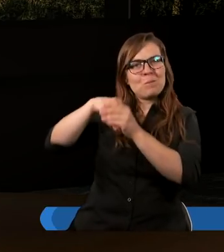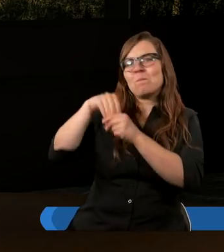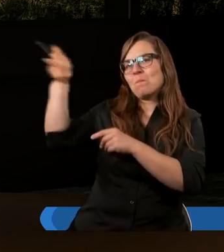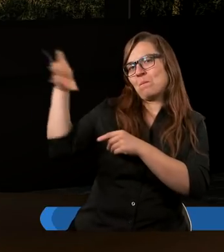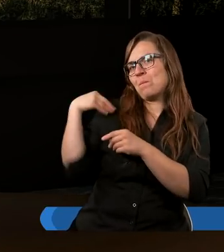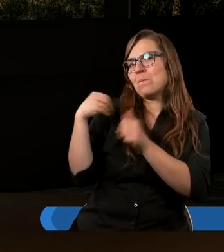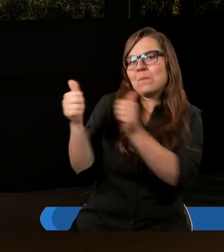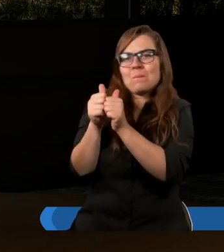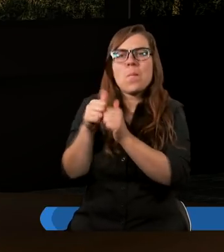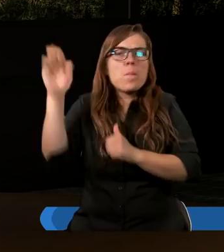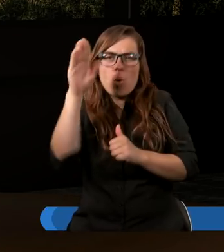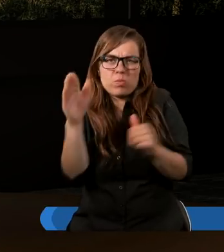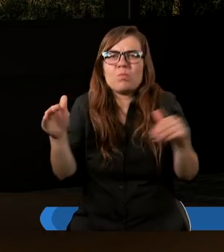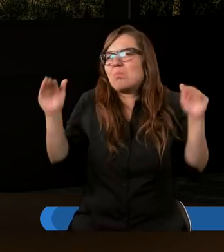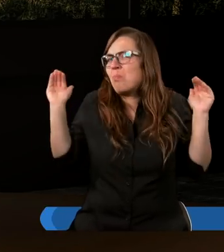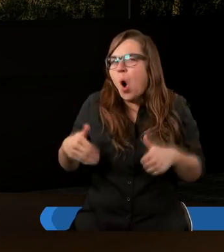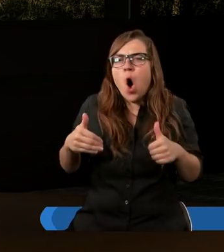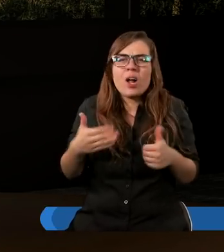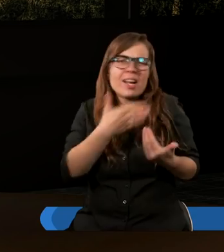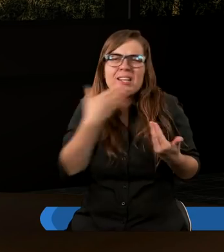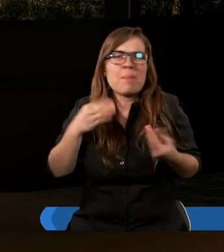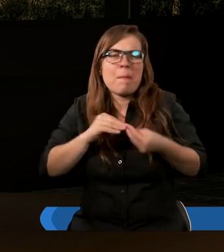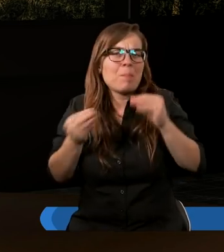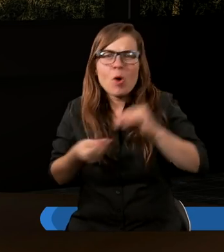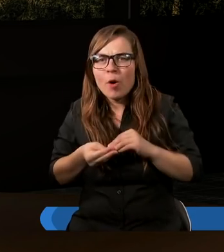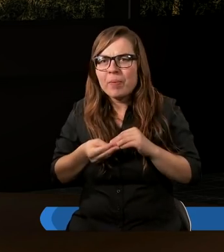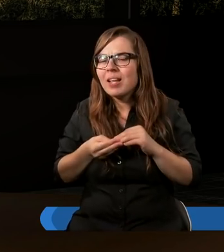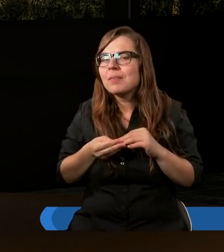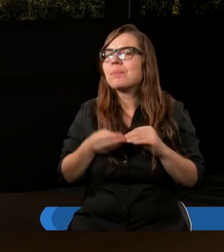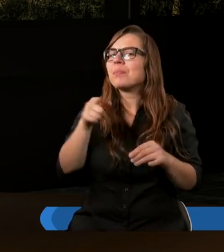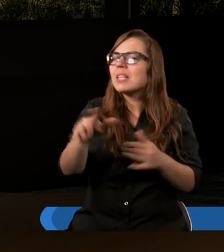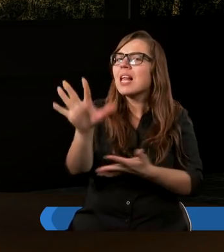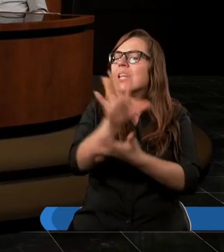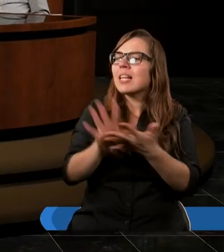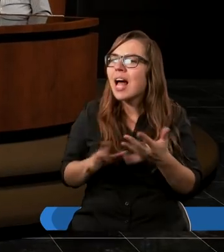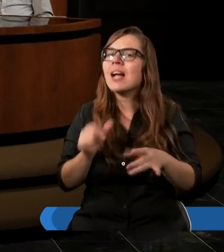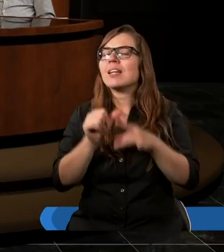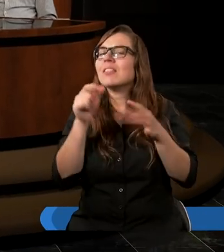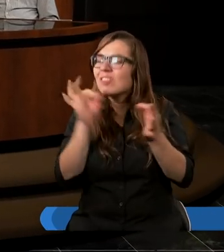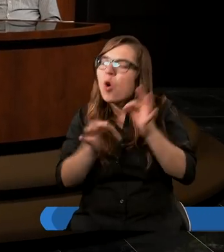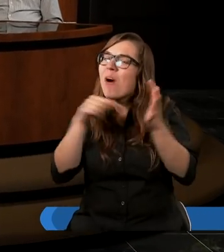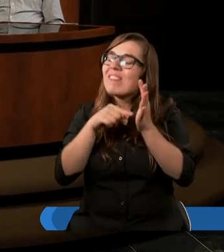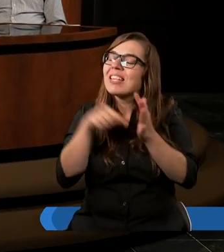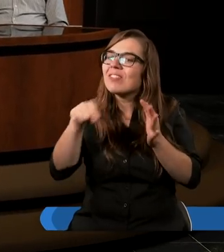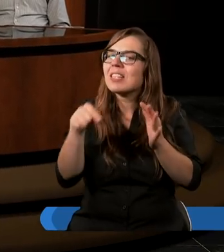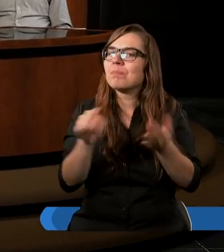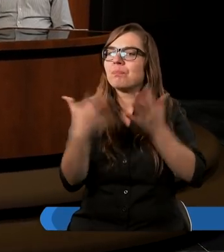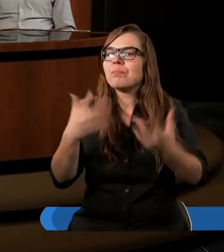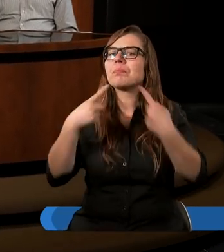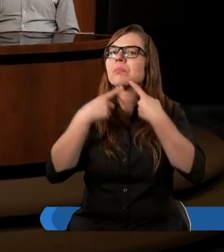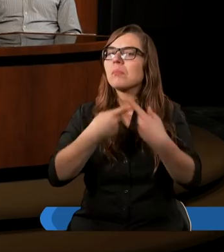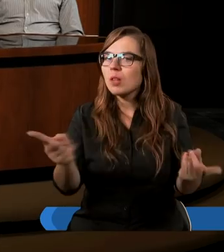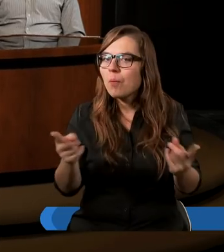jednoczy ludzi i mi się wydaje, że ten tekst to dokładnie chcę powiedzieć. Tak samo dzisiaj w